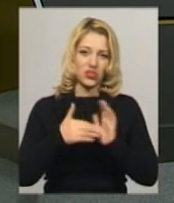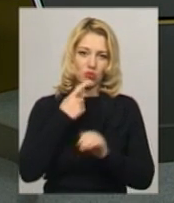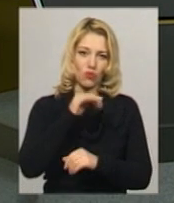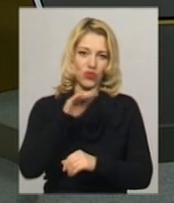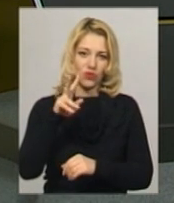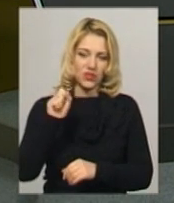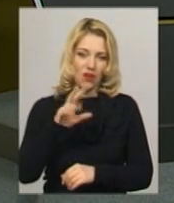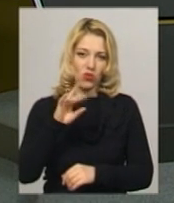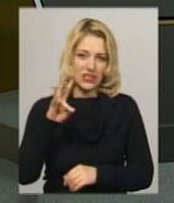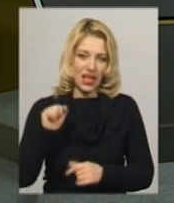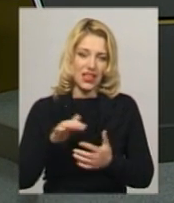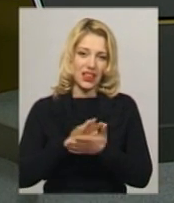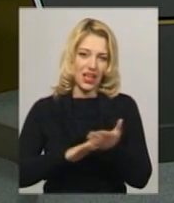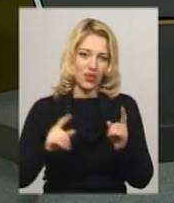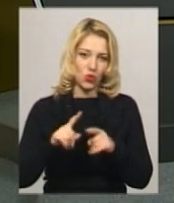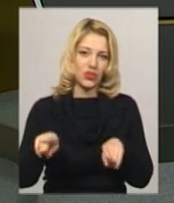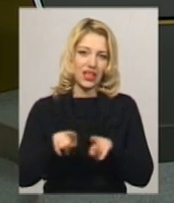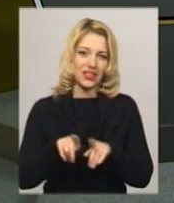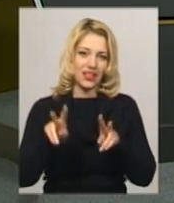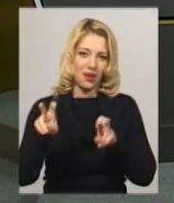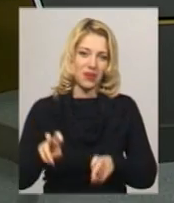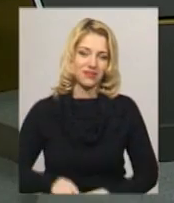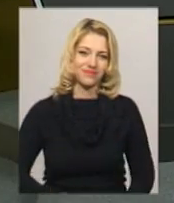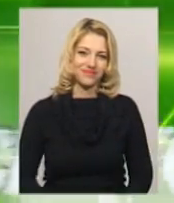мову Оксана Фіновська. Далі коротко про такі теми.